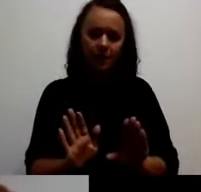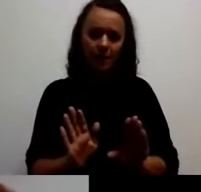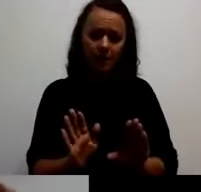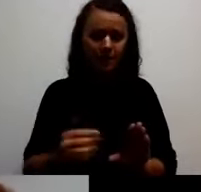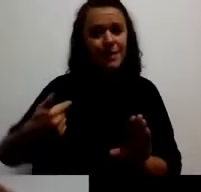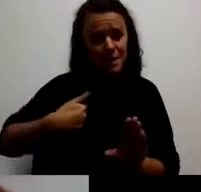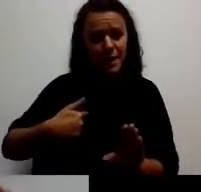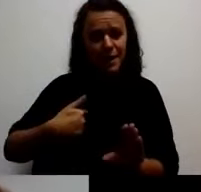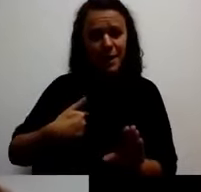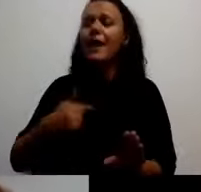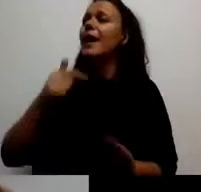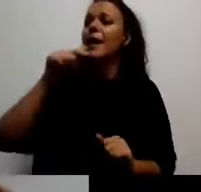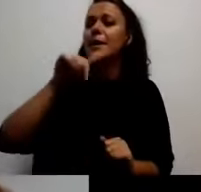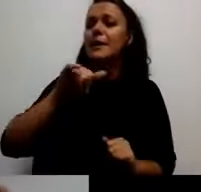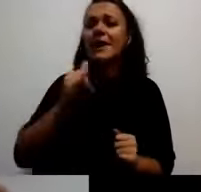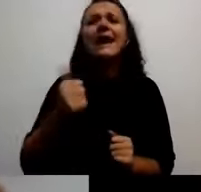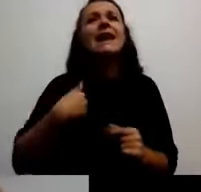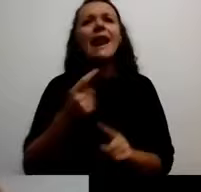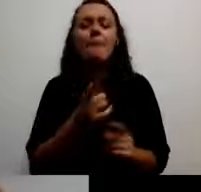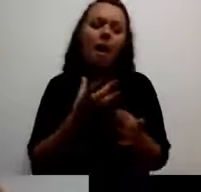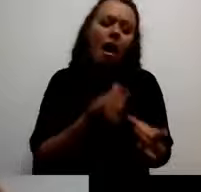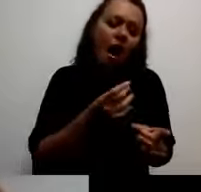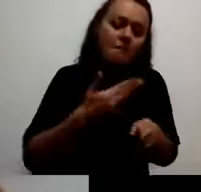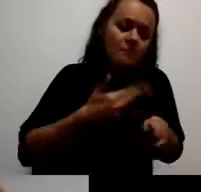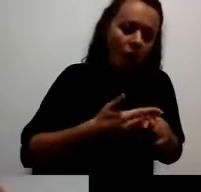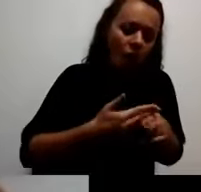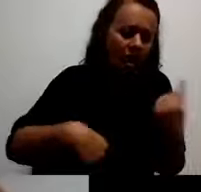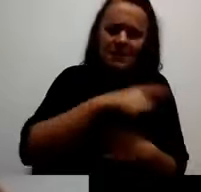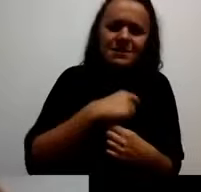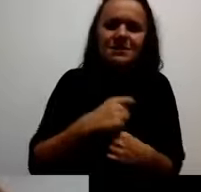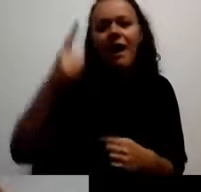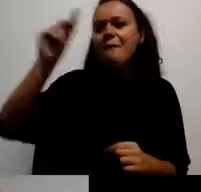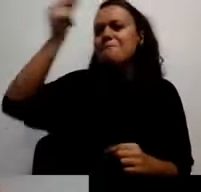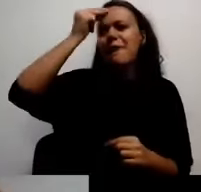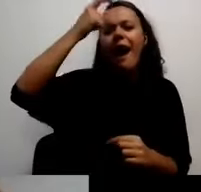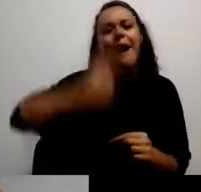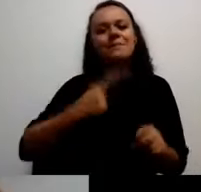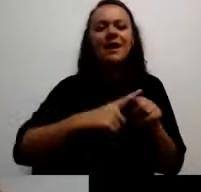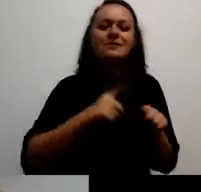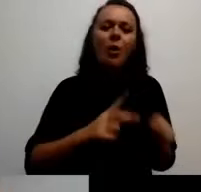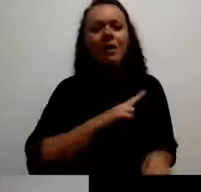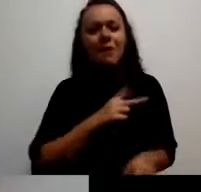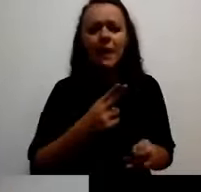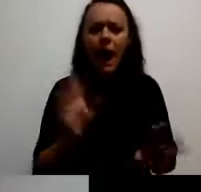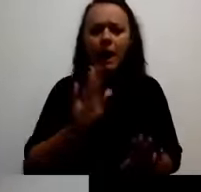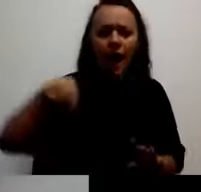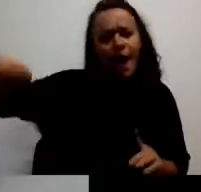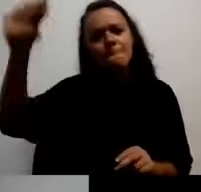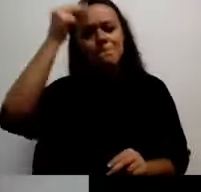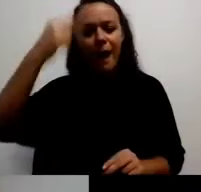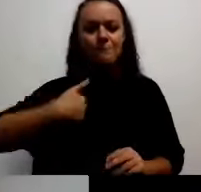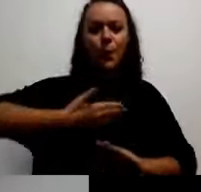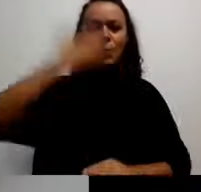bolesti, već simboli pobede nad bolešćem. I tu smo u prvim